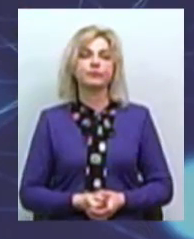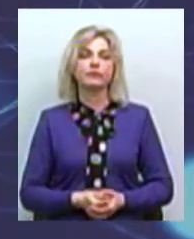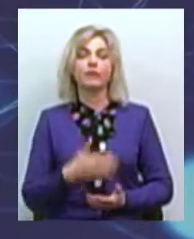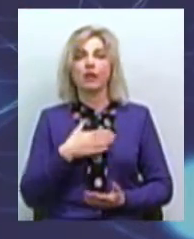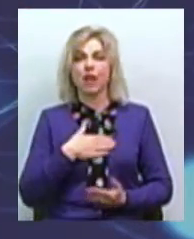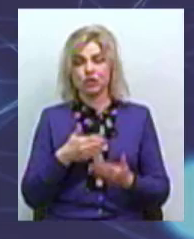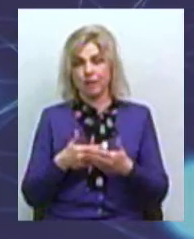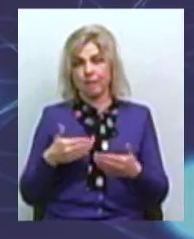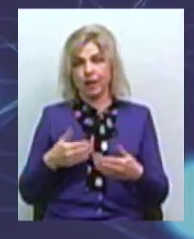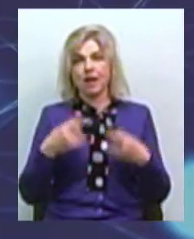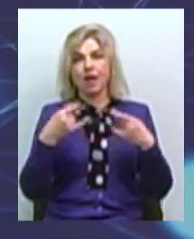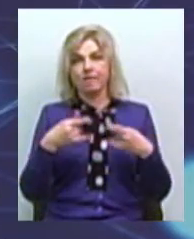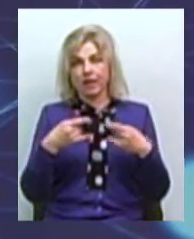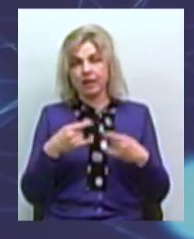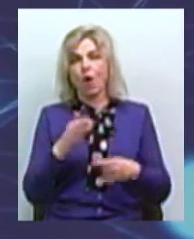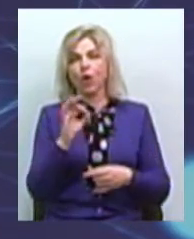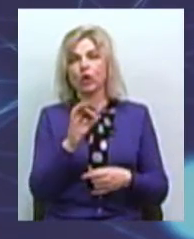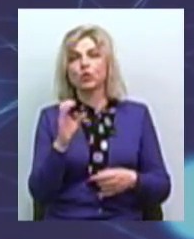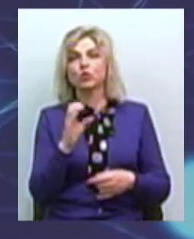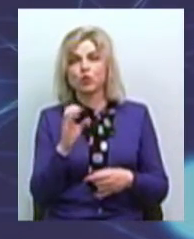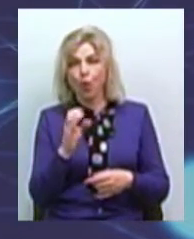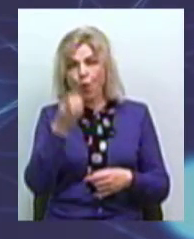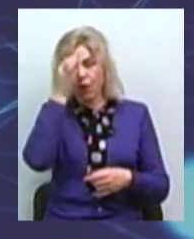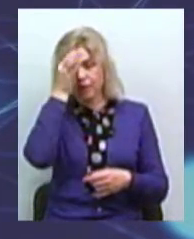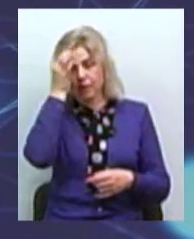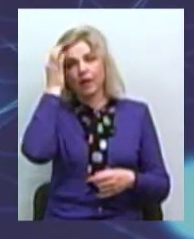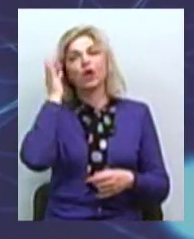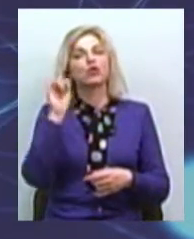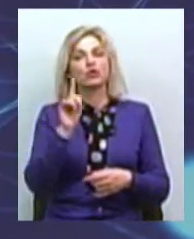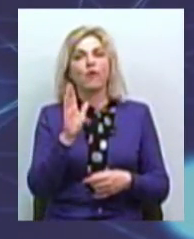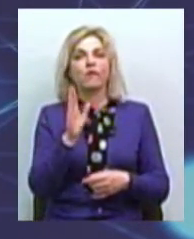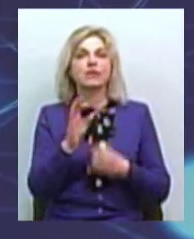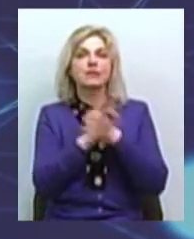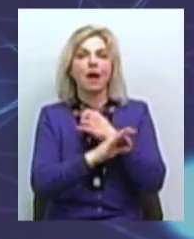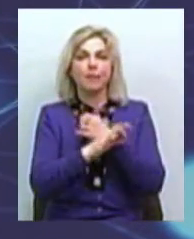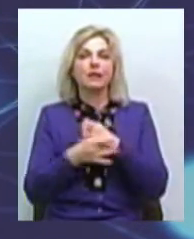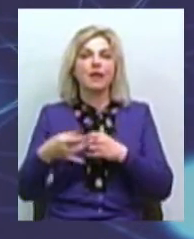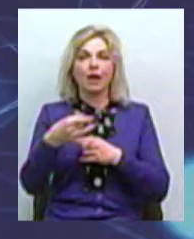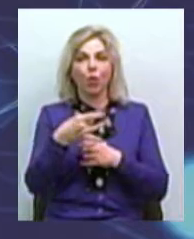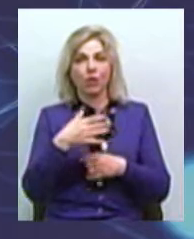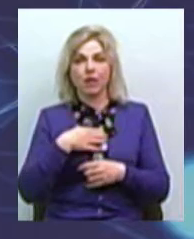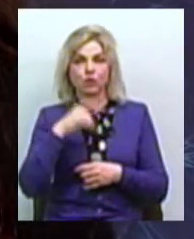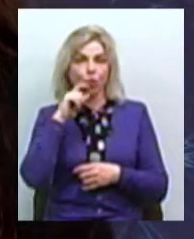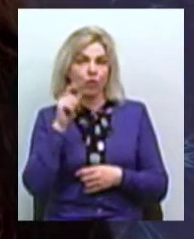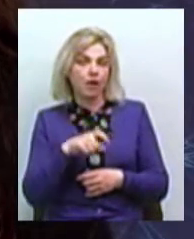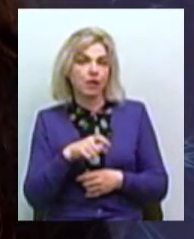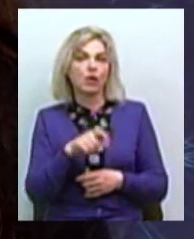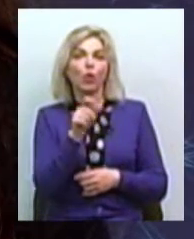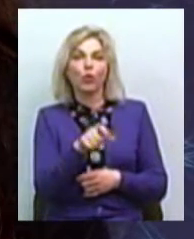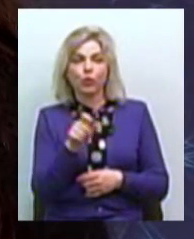ефірі Олена Сушко згадувала про те, що в західних регіонах нашої країни люди